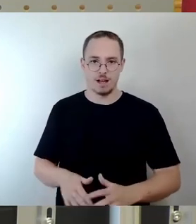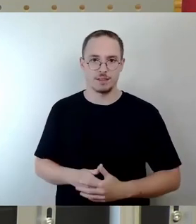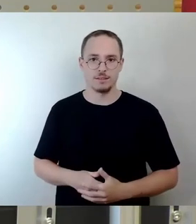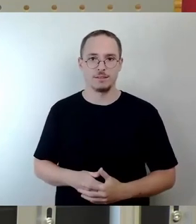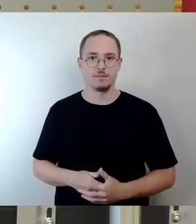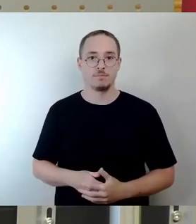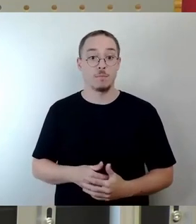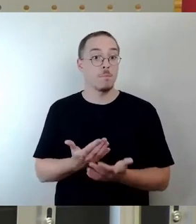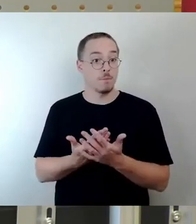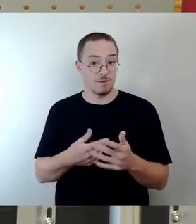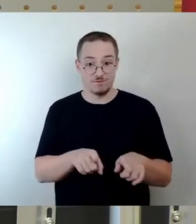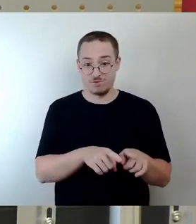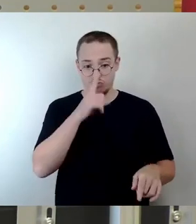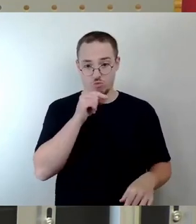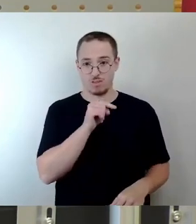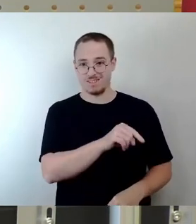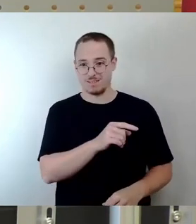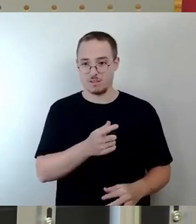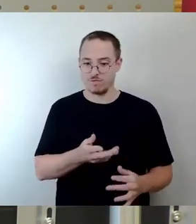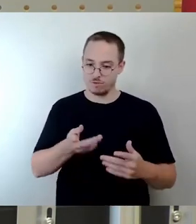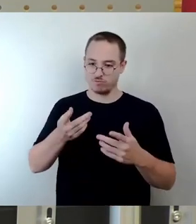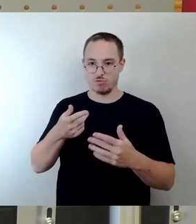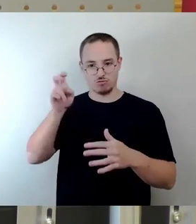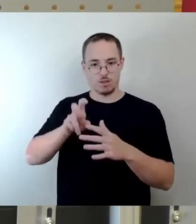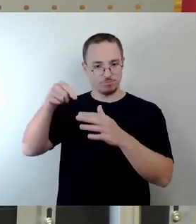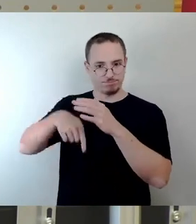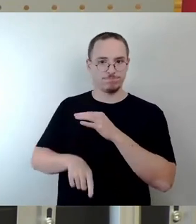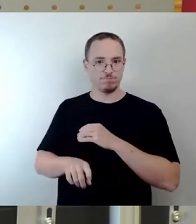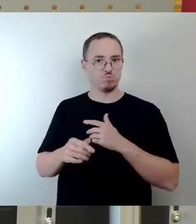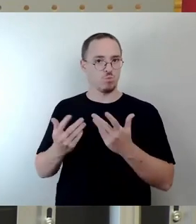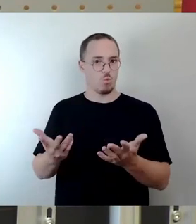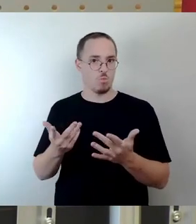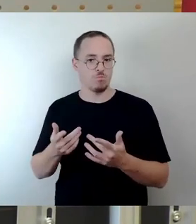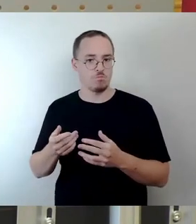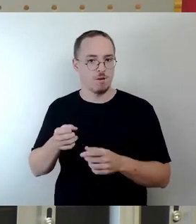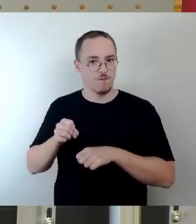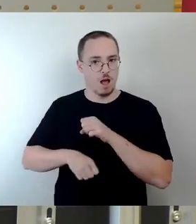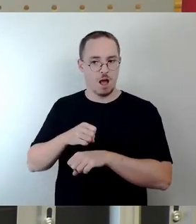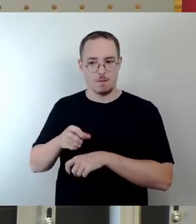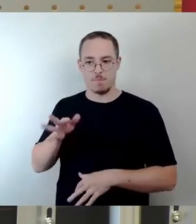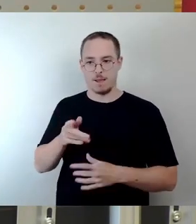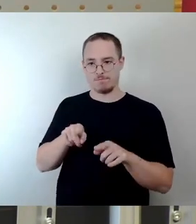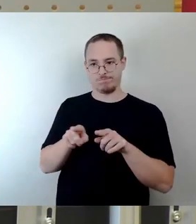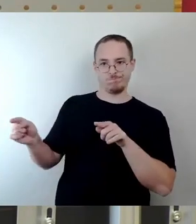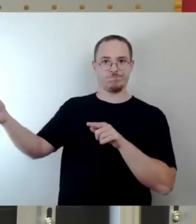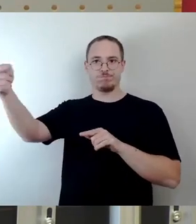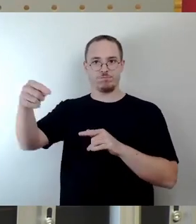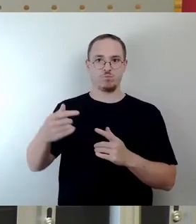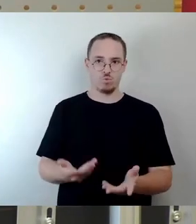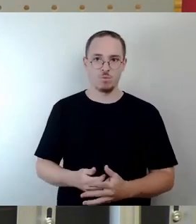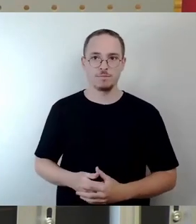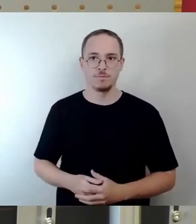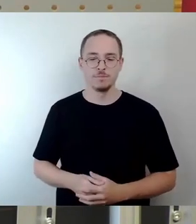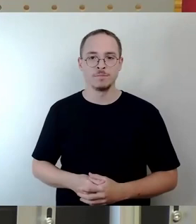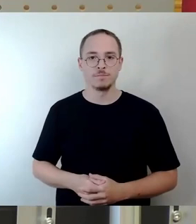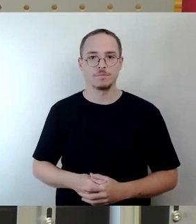auch in Dresden mal erprobt werden. Das wäre vielleicht wirklich mal ein zukunftsweiter Verkehrsversuch. Stillgelegte Bahntrassen von Werksbahnen könnten zudem